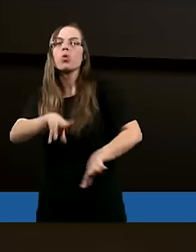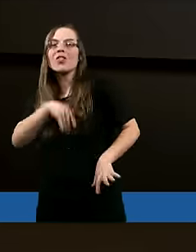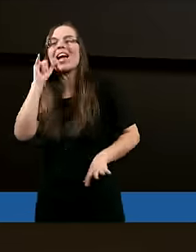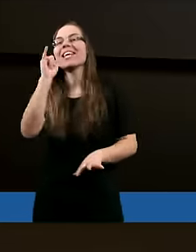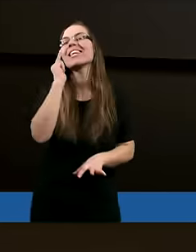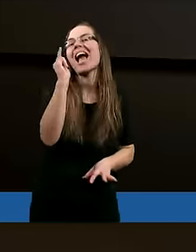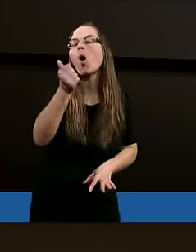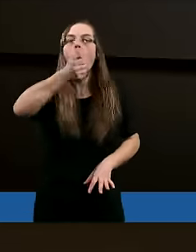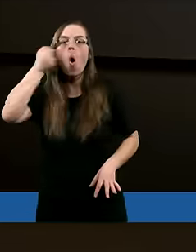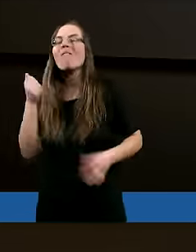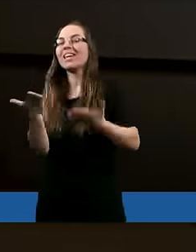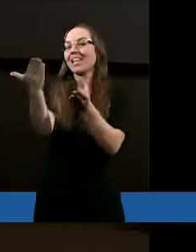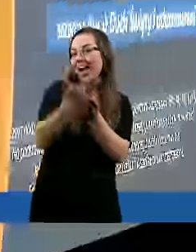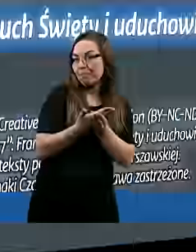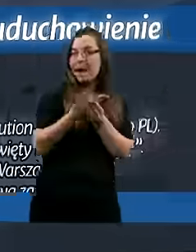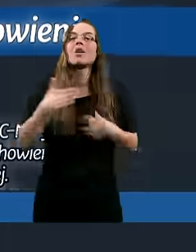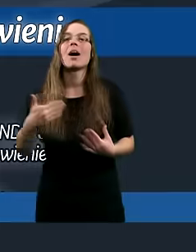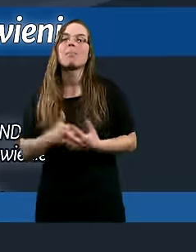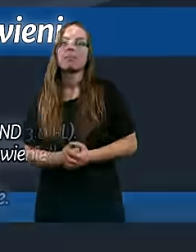i Jego Owoc. Zapraszam.